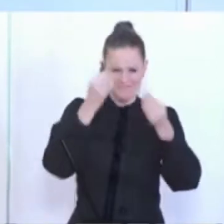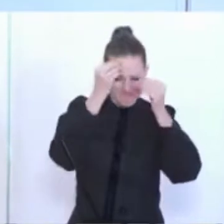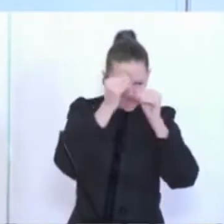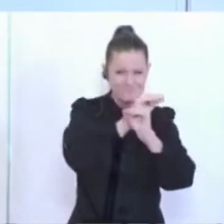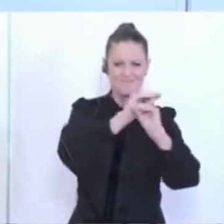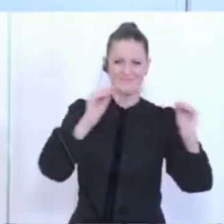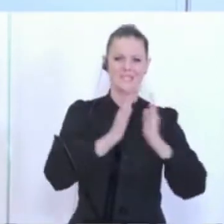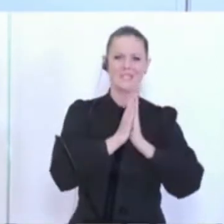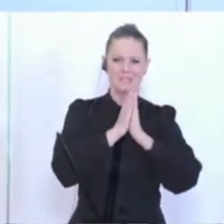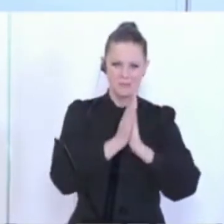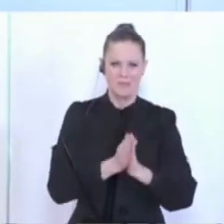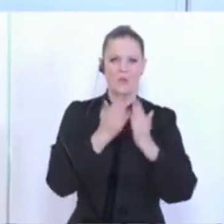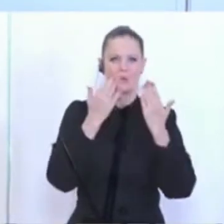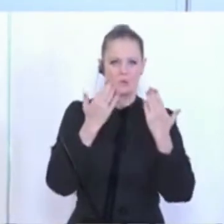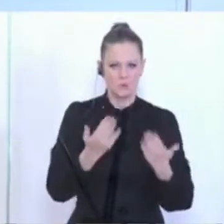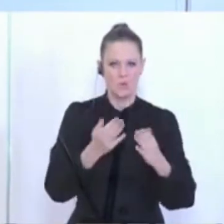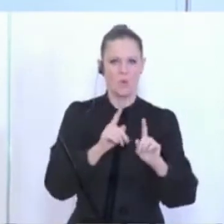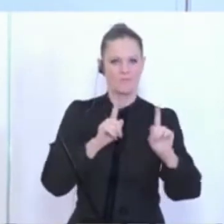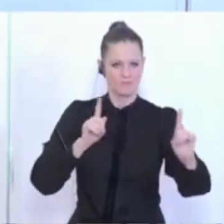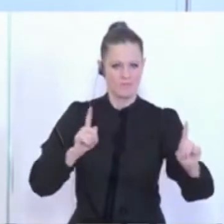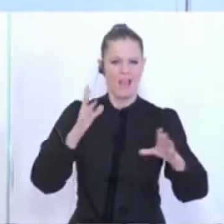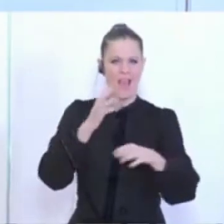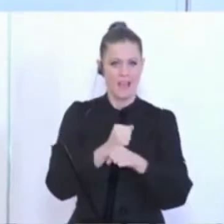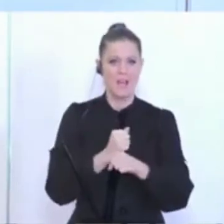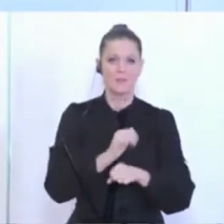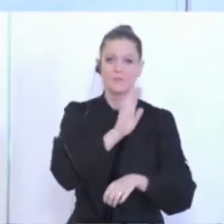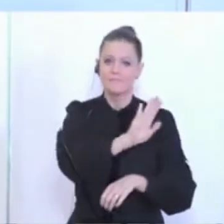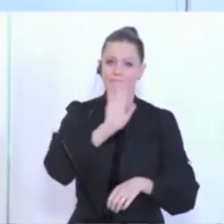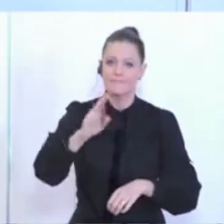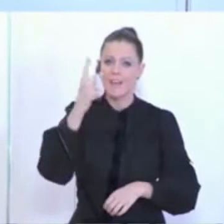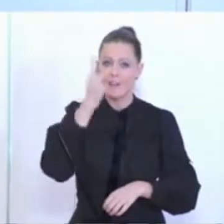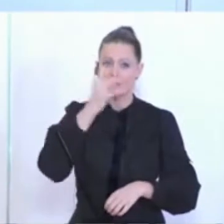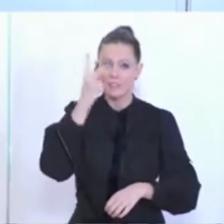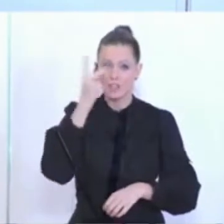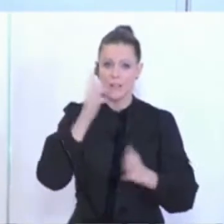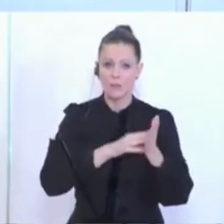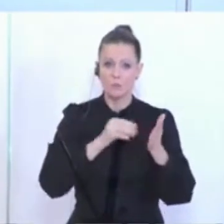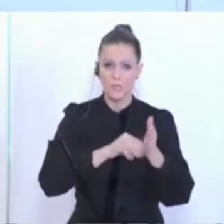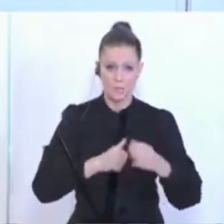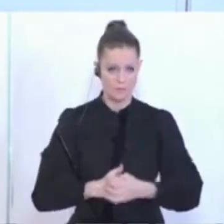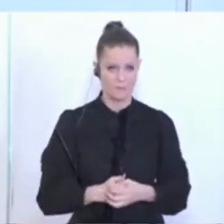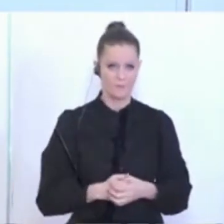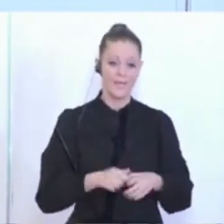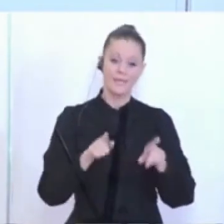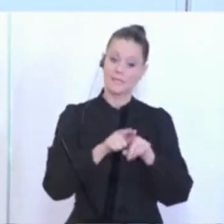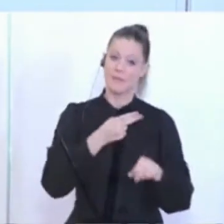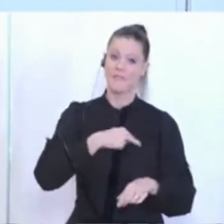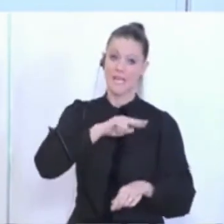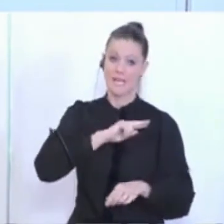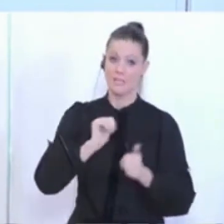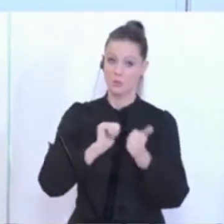selber auch seinen Verstand zu benutzen. Ähnliches gilt nach wie vor für die Risikosportarten.